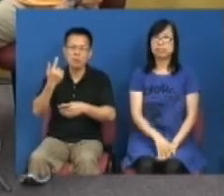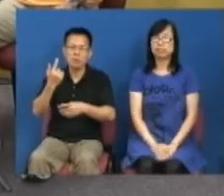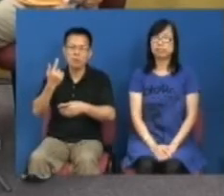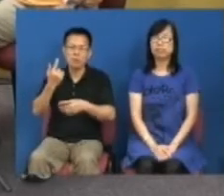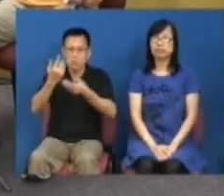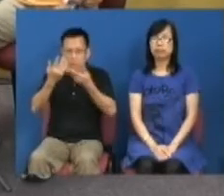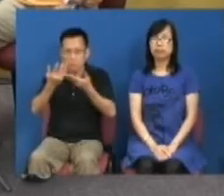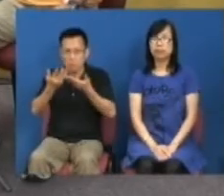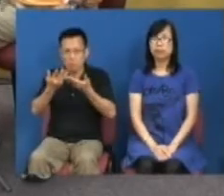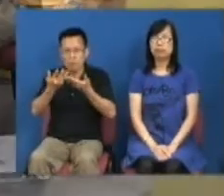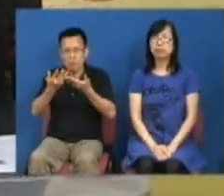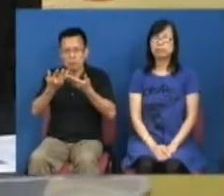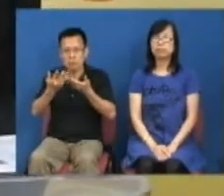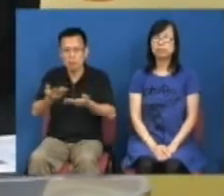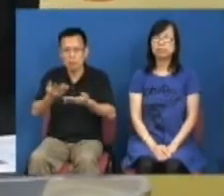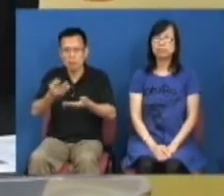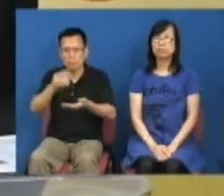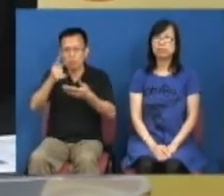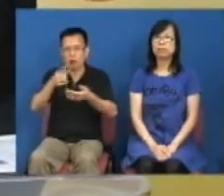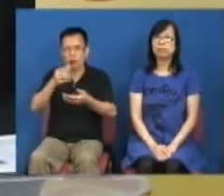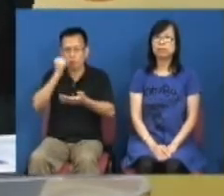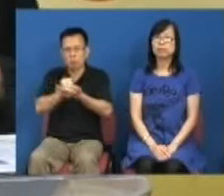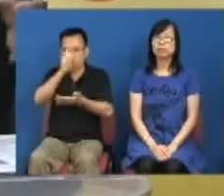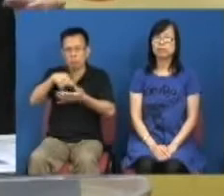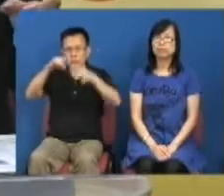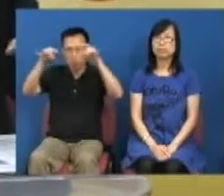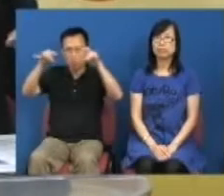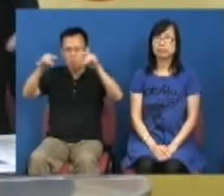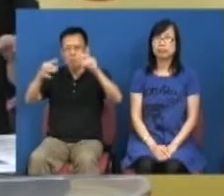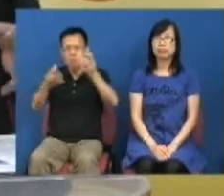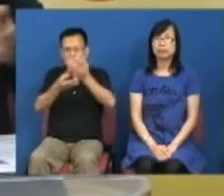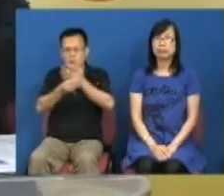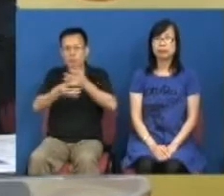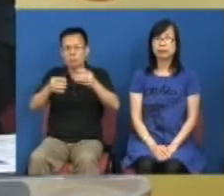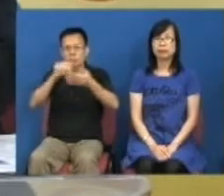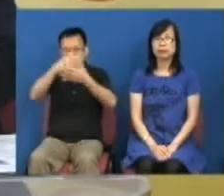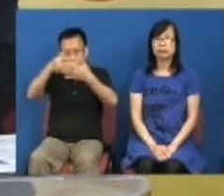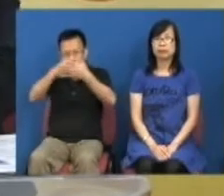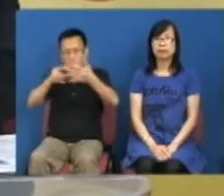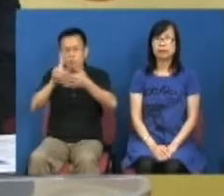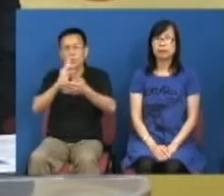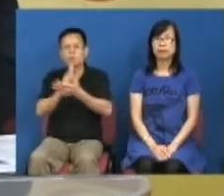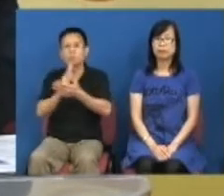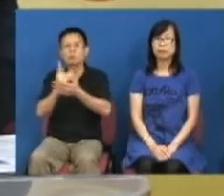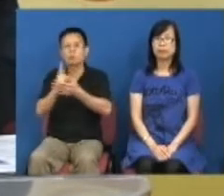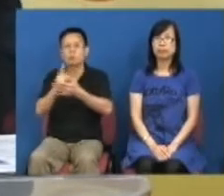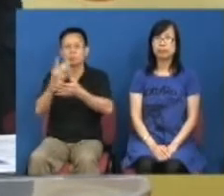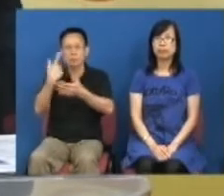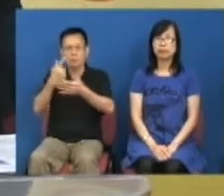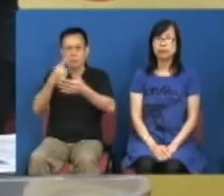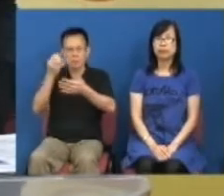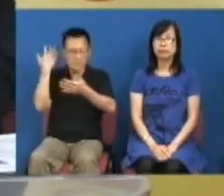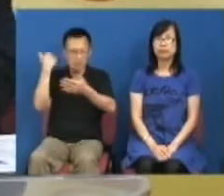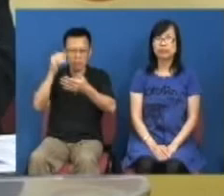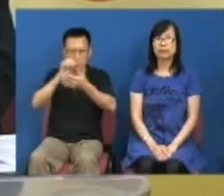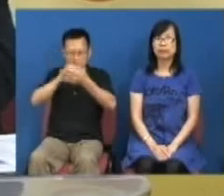现在他的通知书和附件和过往有什么不同有没有将以前的附件建议和